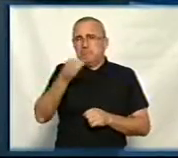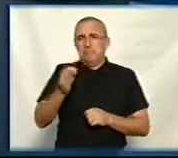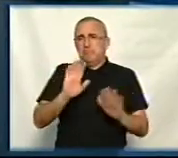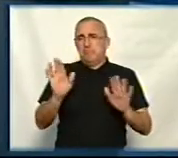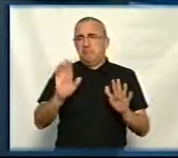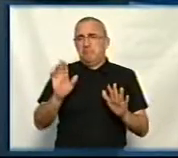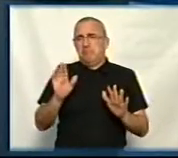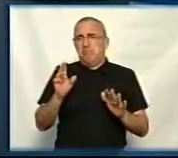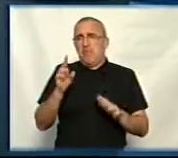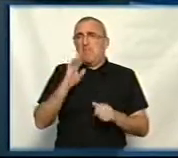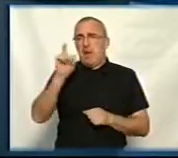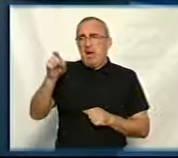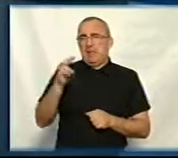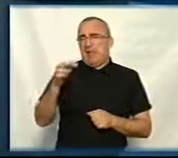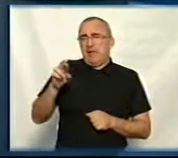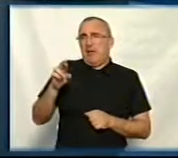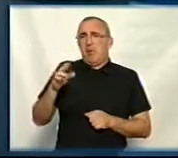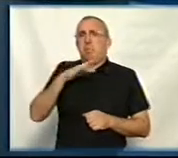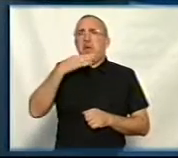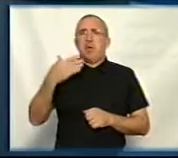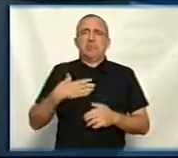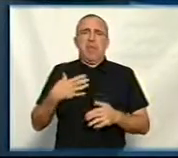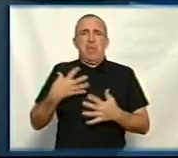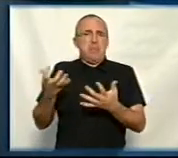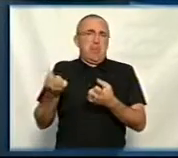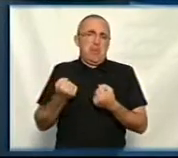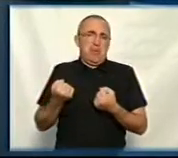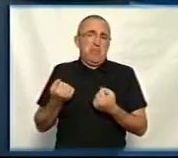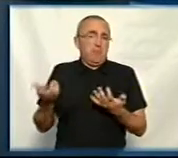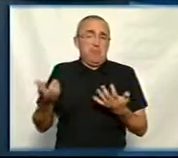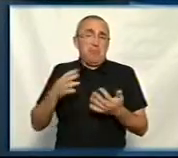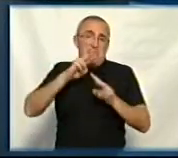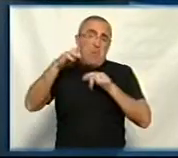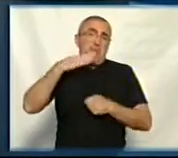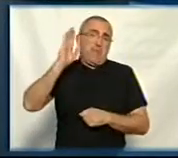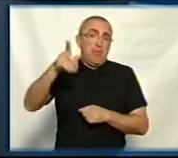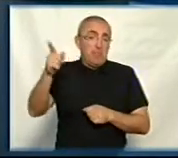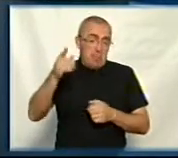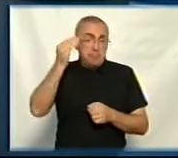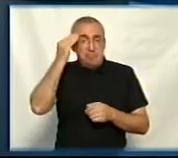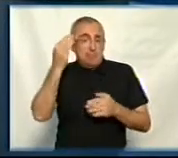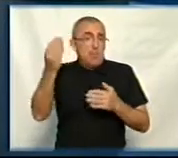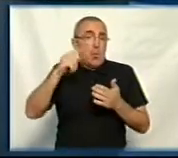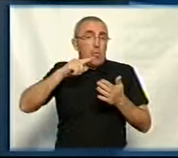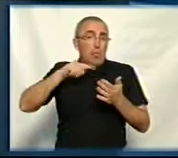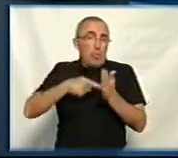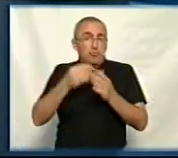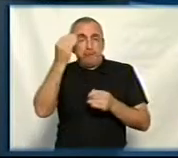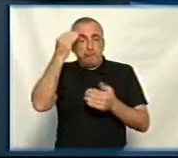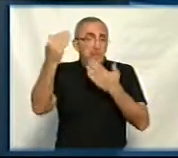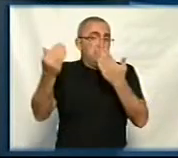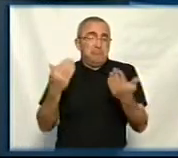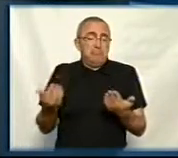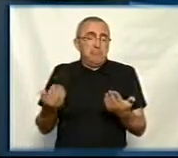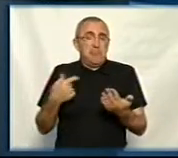Надія просто забагато на себе бере. Ну, обрізали ось так, і це нормально. Вони теж мають рацію, це їхня точка зору, чому ні, правильно?